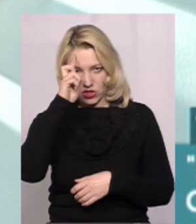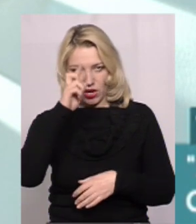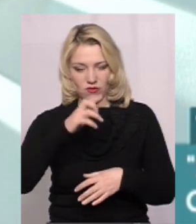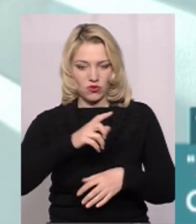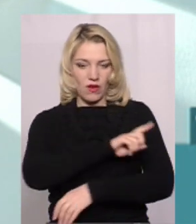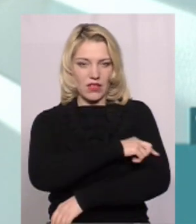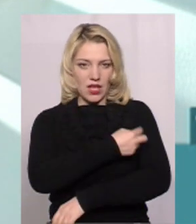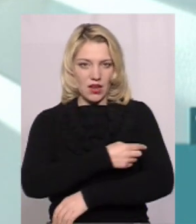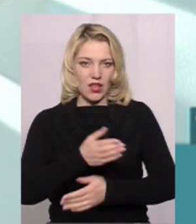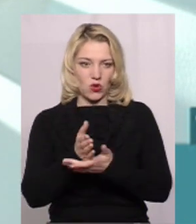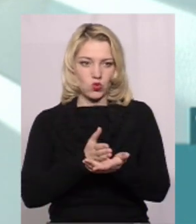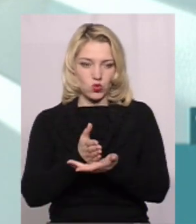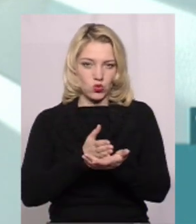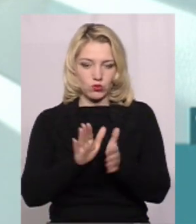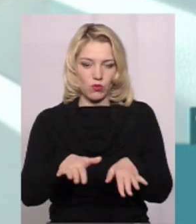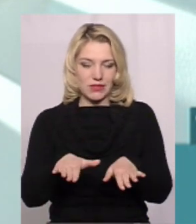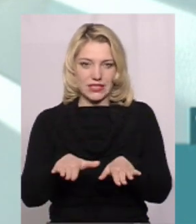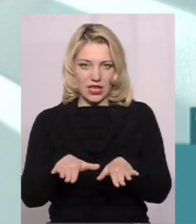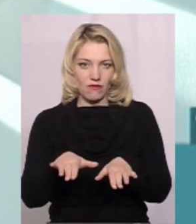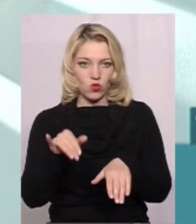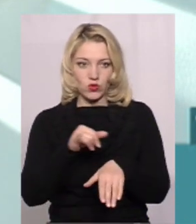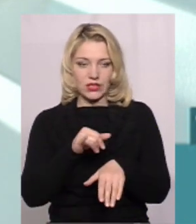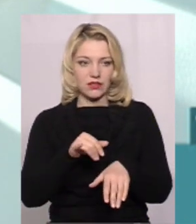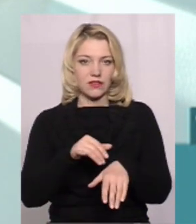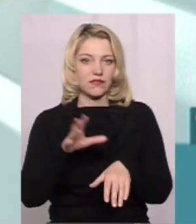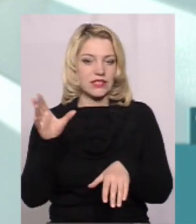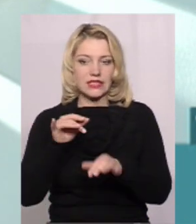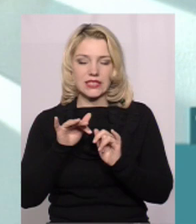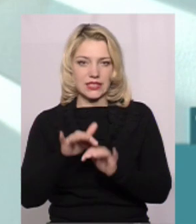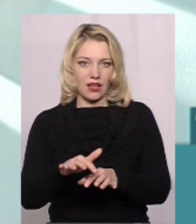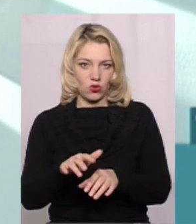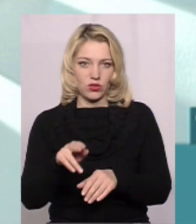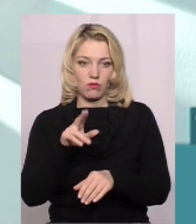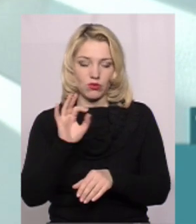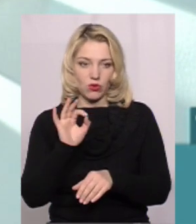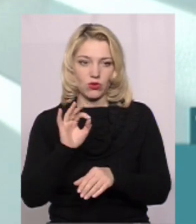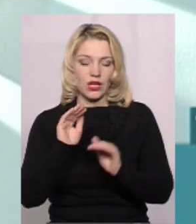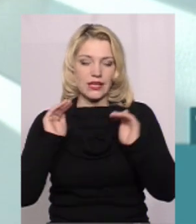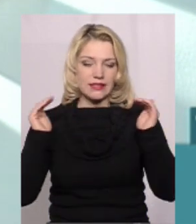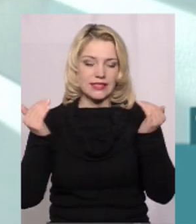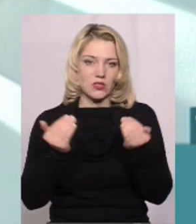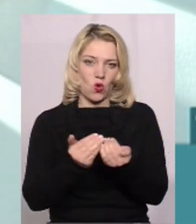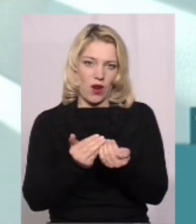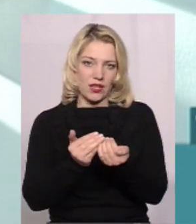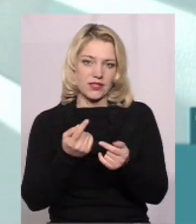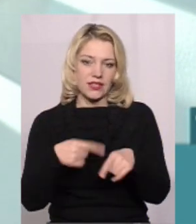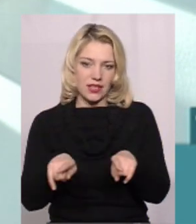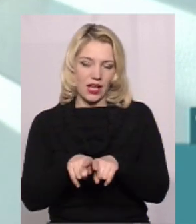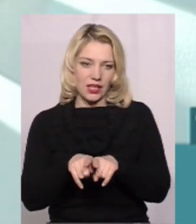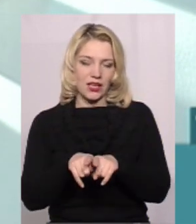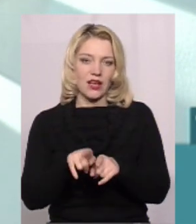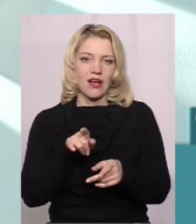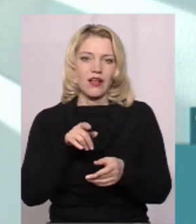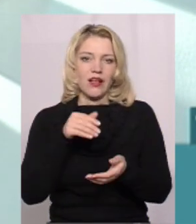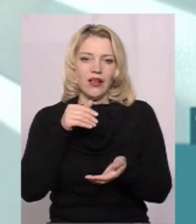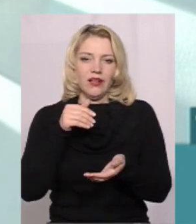ветеринарну службу місцеву І вжити заходів по ізоляції таких тварин, по